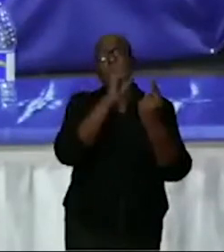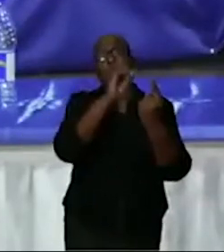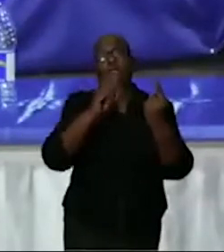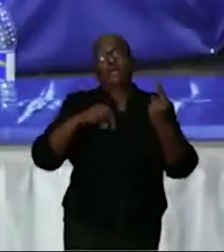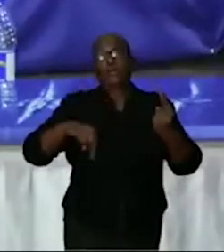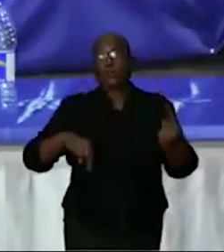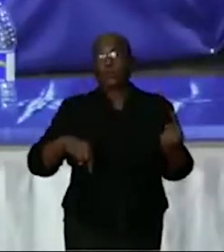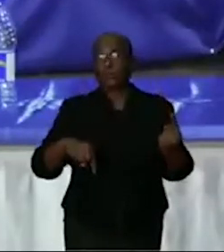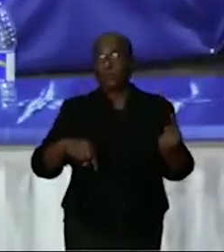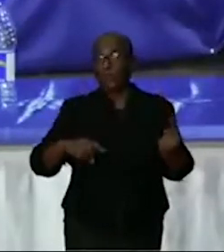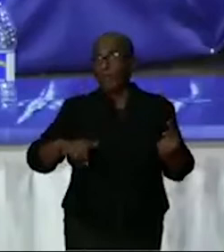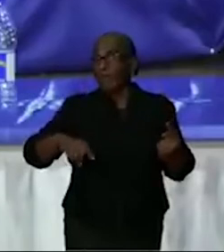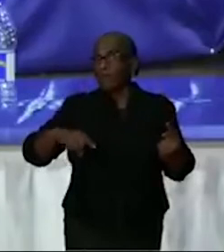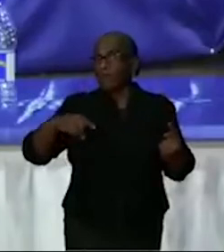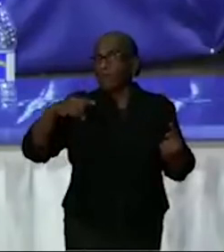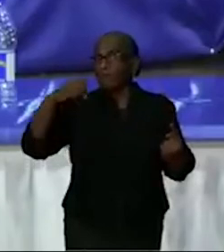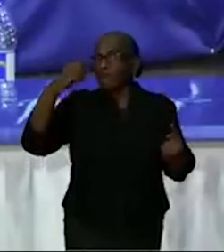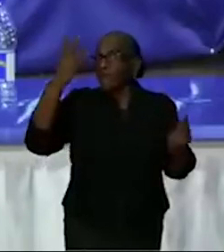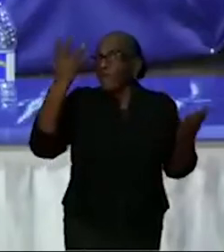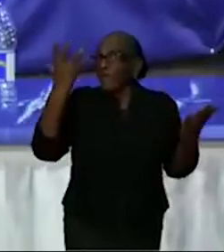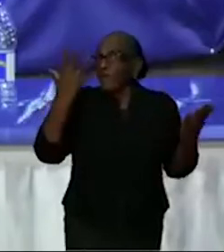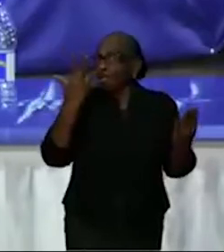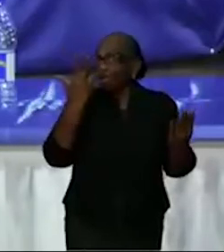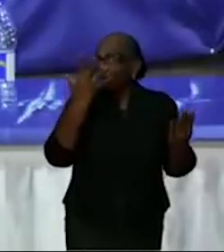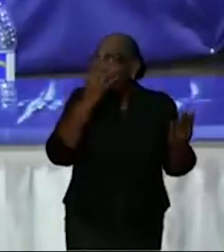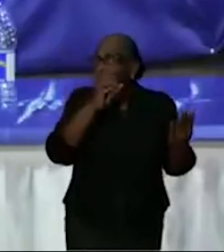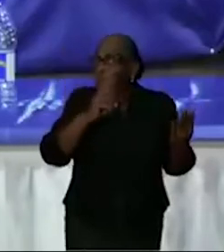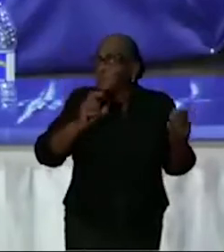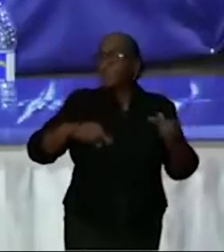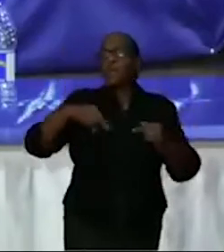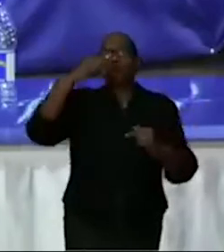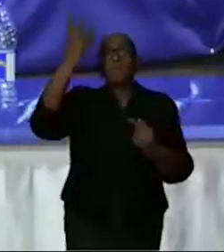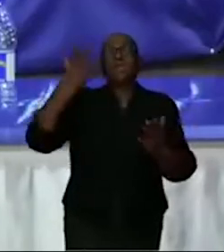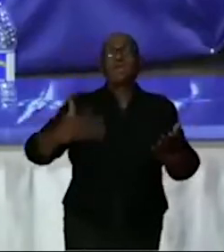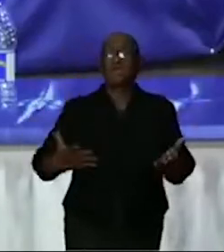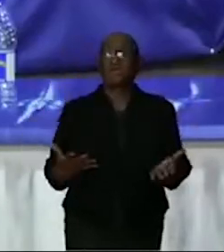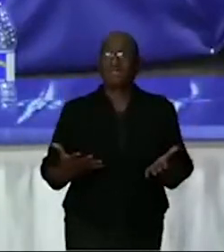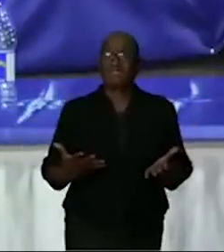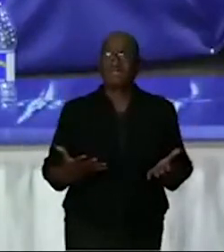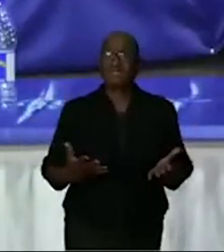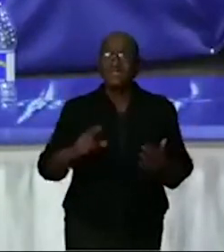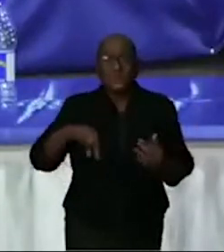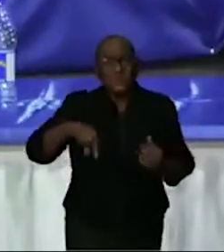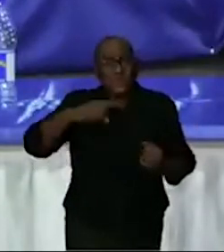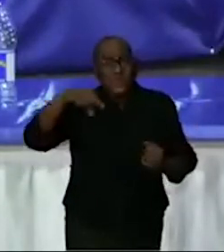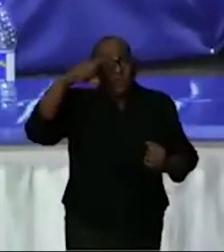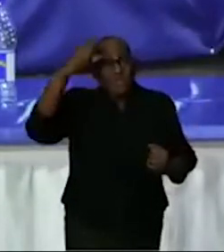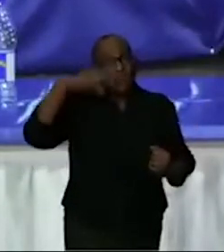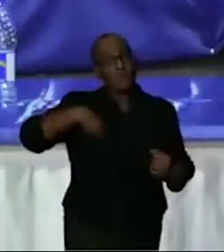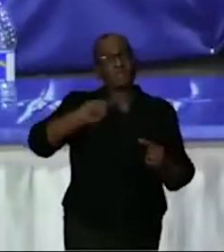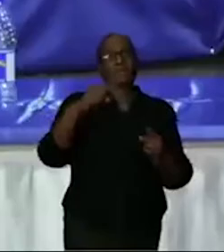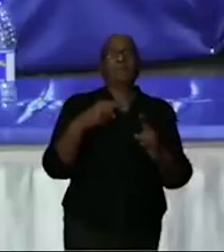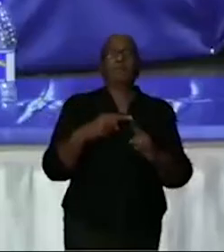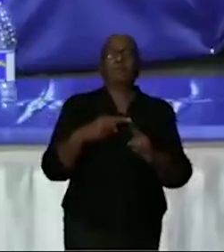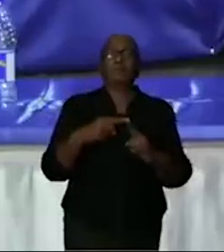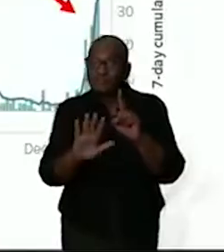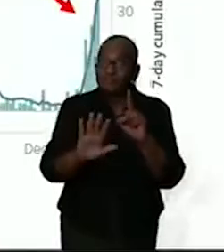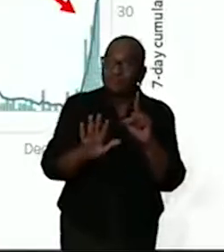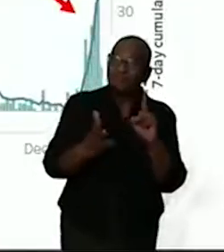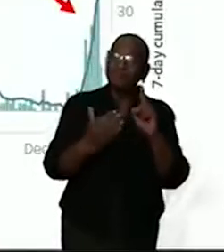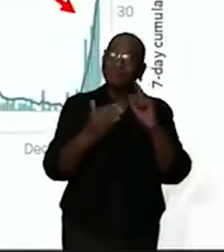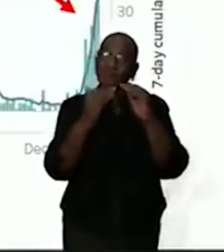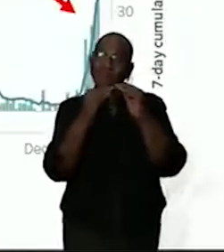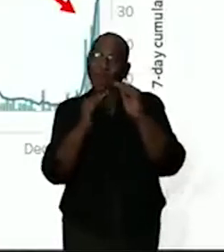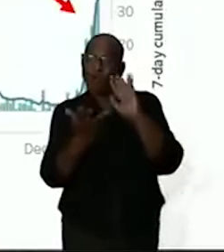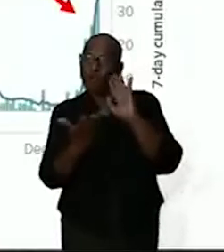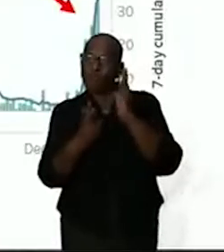veel meer dan 5% en nog hoger dan 10%. Dat wil zeggen dat we meer mensen moeten gaan testen. Mensen, zodra je